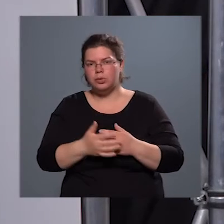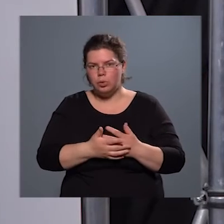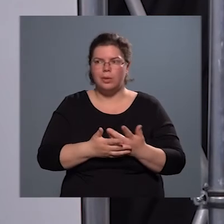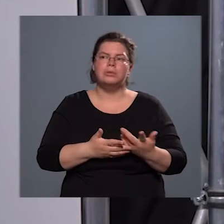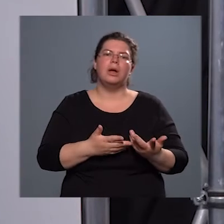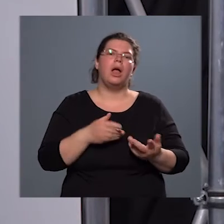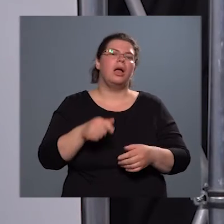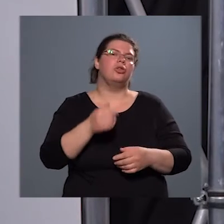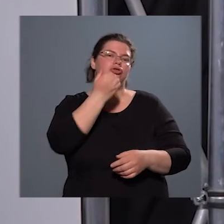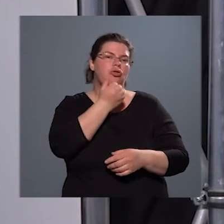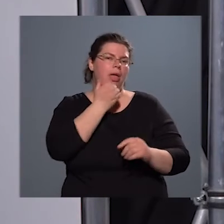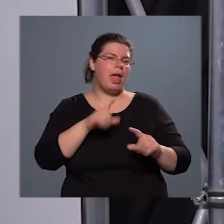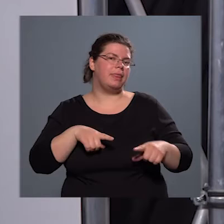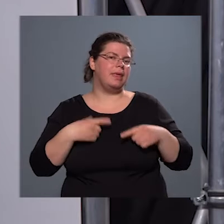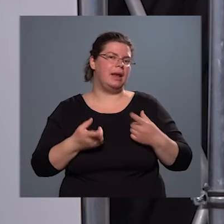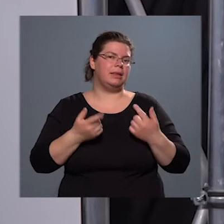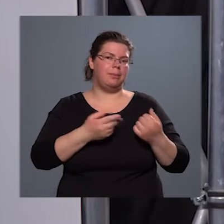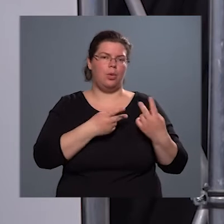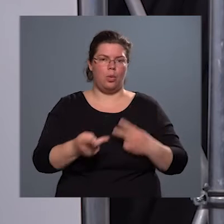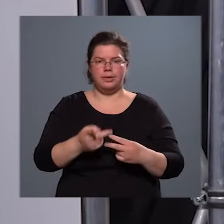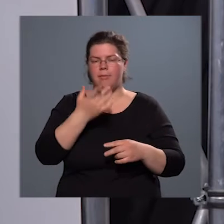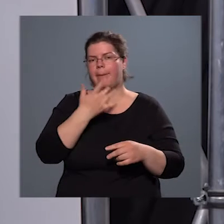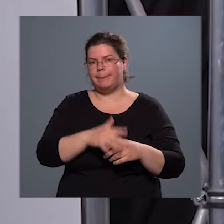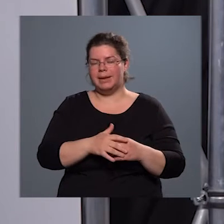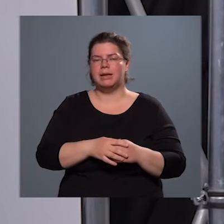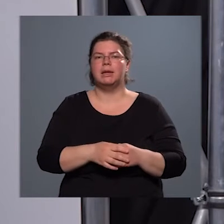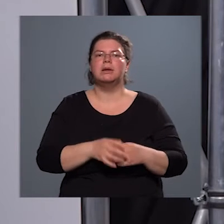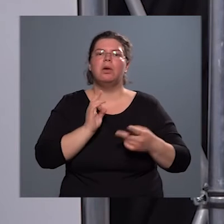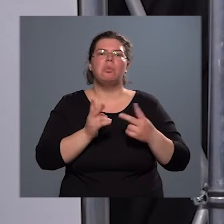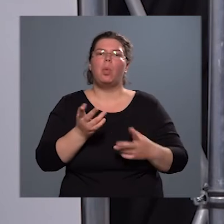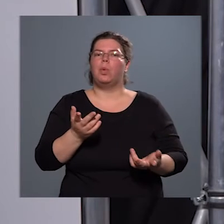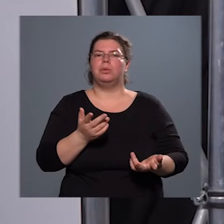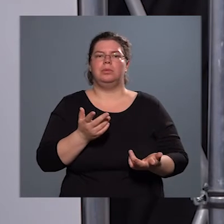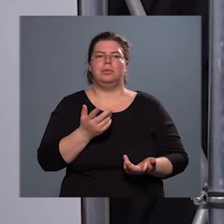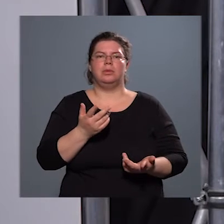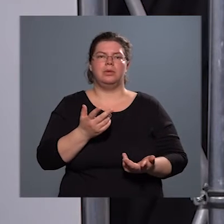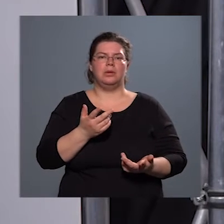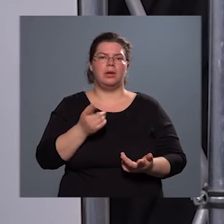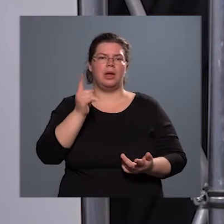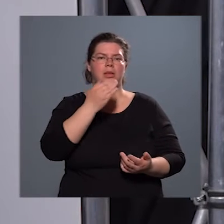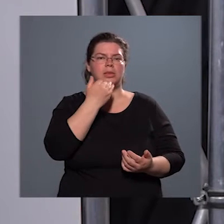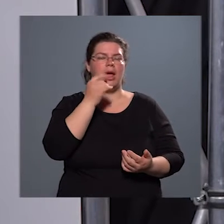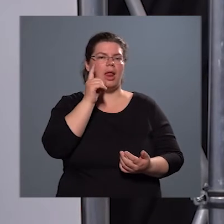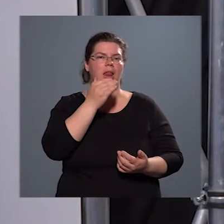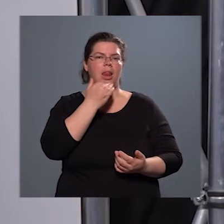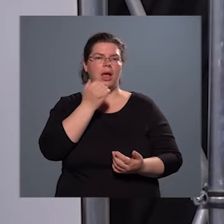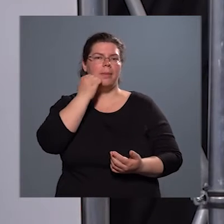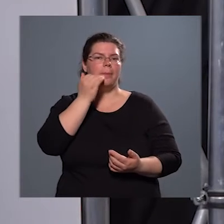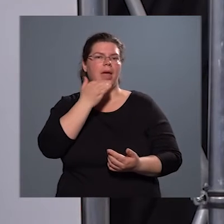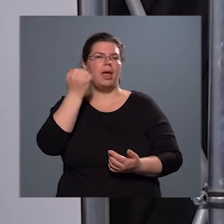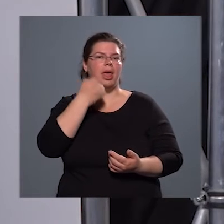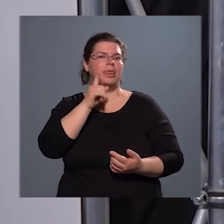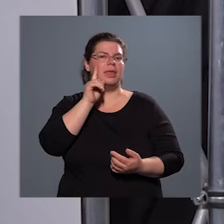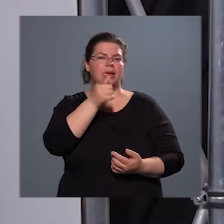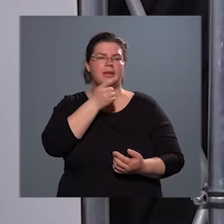saját életemből hozva a példákat, hogy a telemedicina, a távgyógyászat az